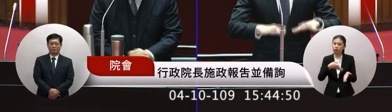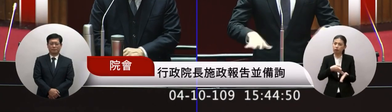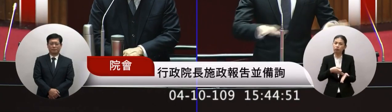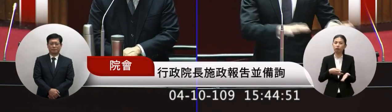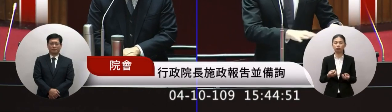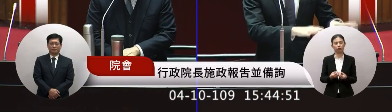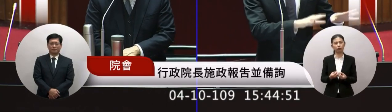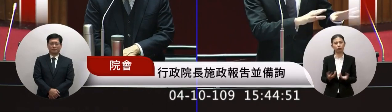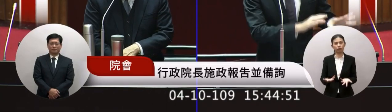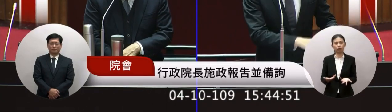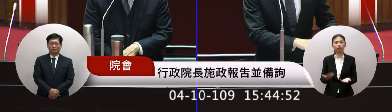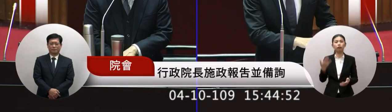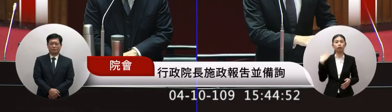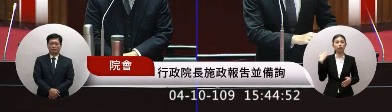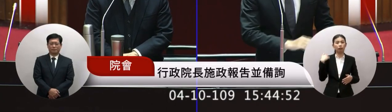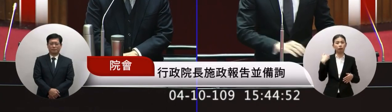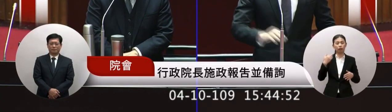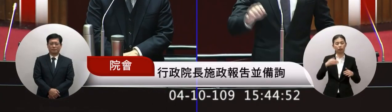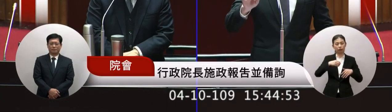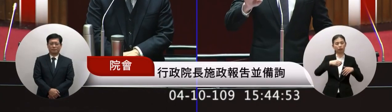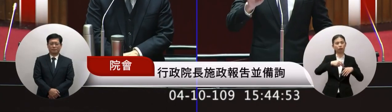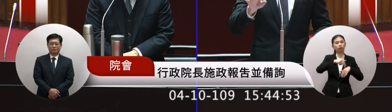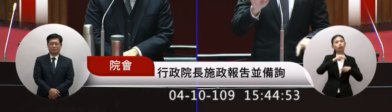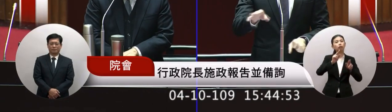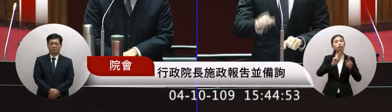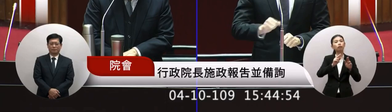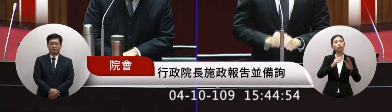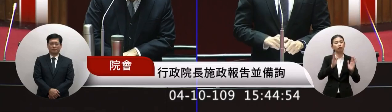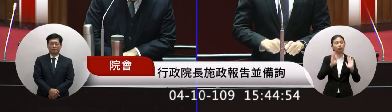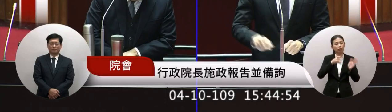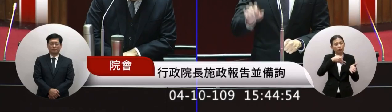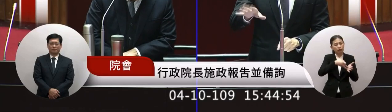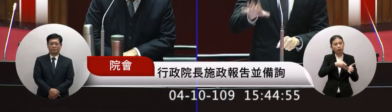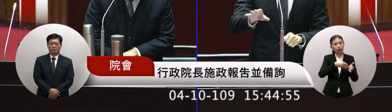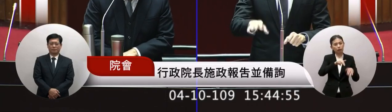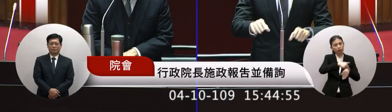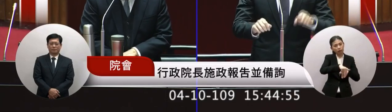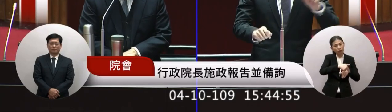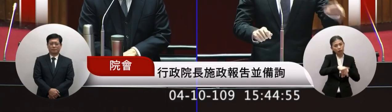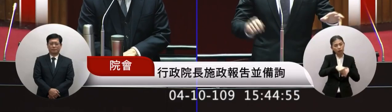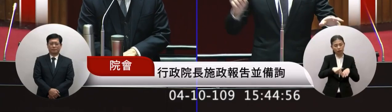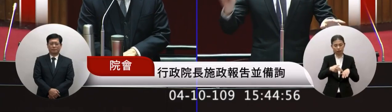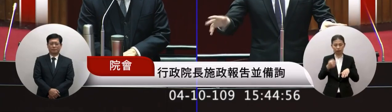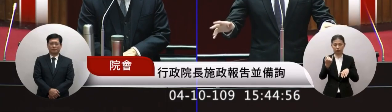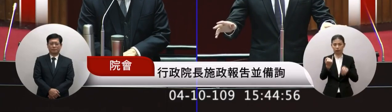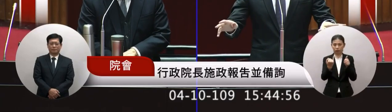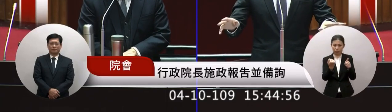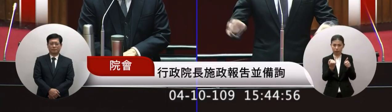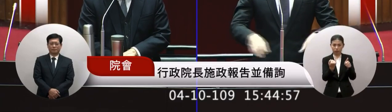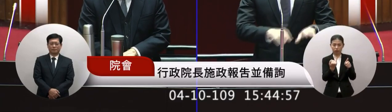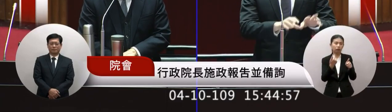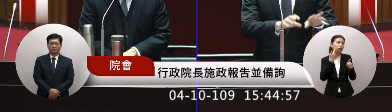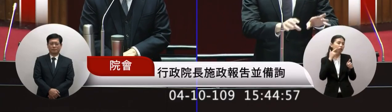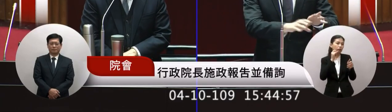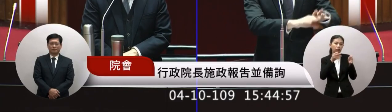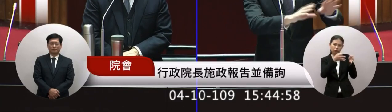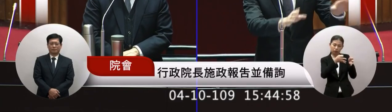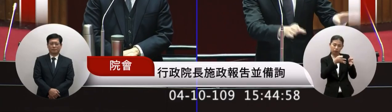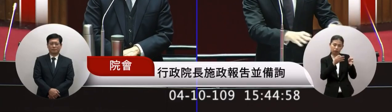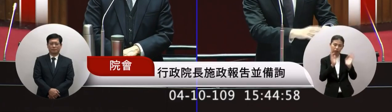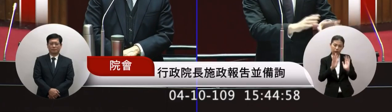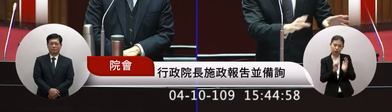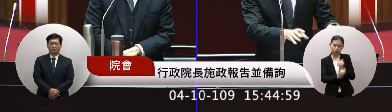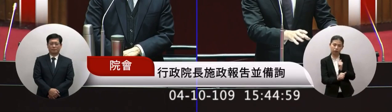過去這個系統的設計是說鄉親就要一欄一路你才可以定期